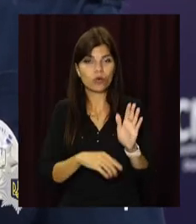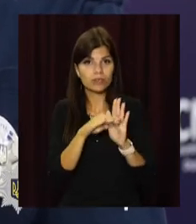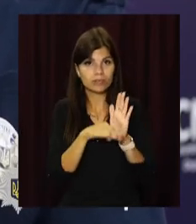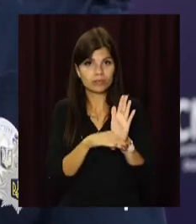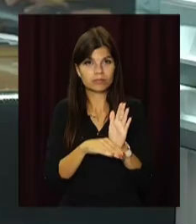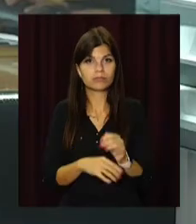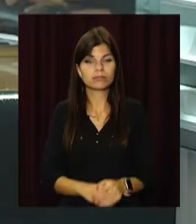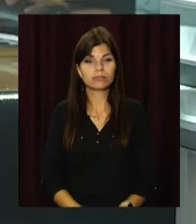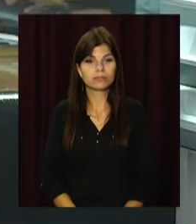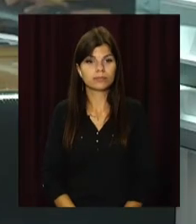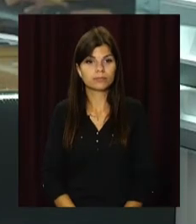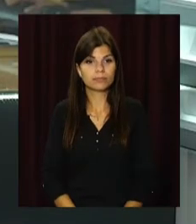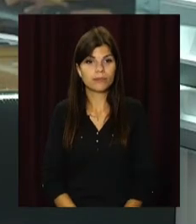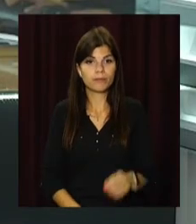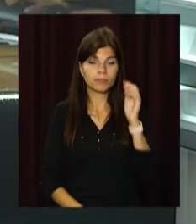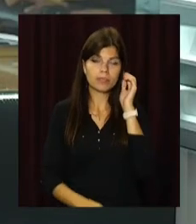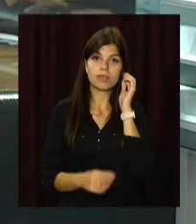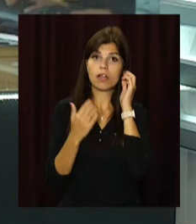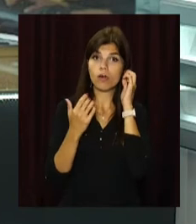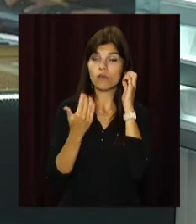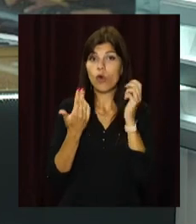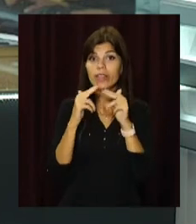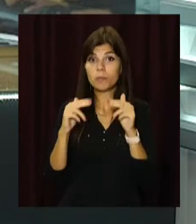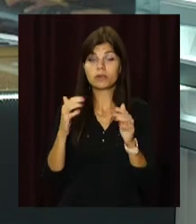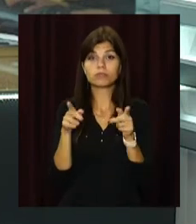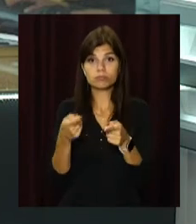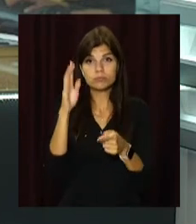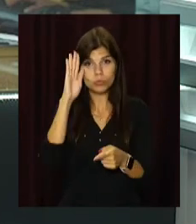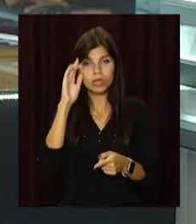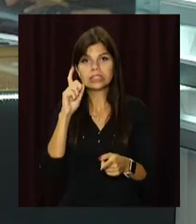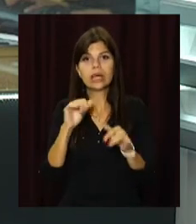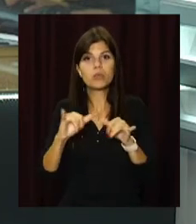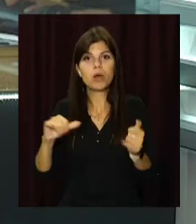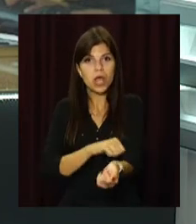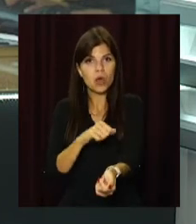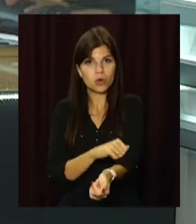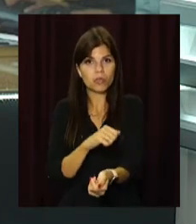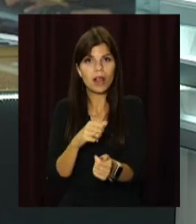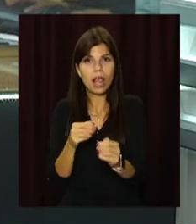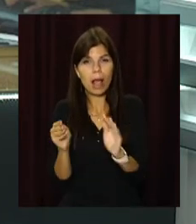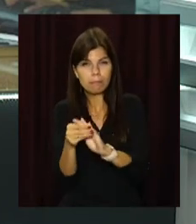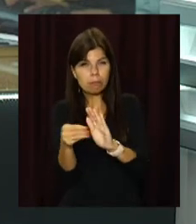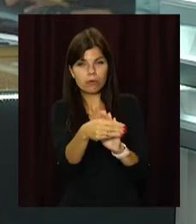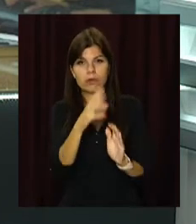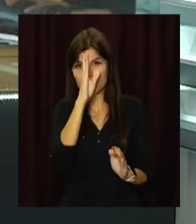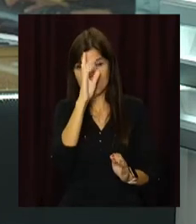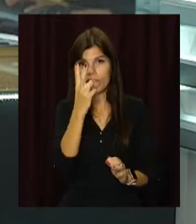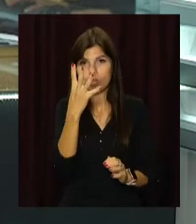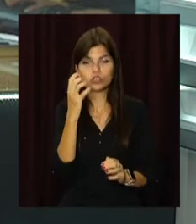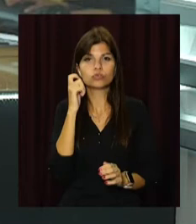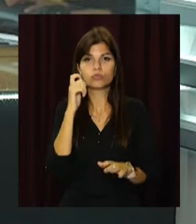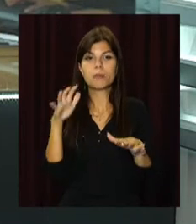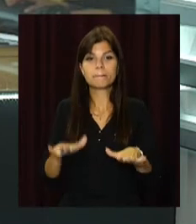України. А от у Дніпрі затримали чоловіка. Зараз повсюджені наркотичних закладок 24-річного